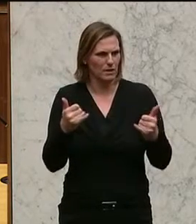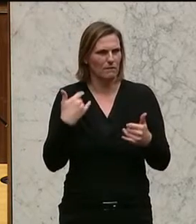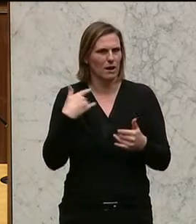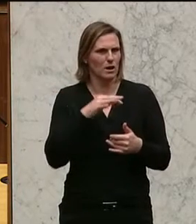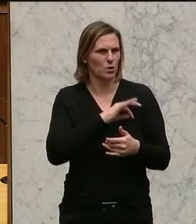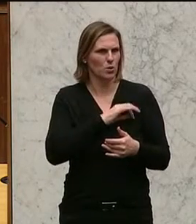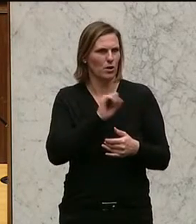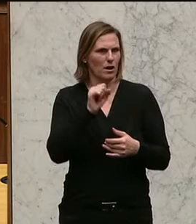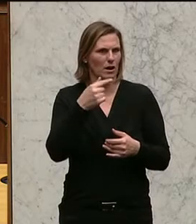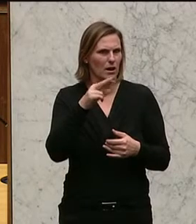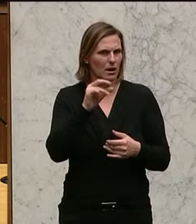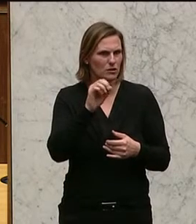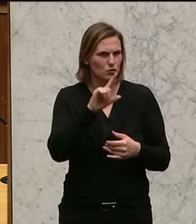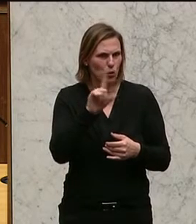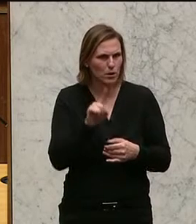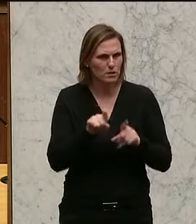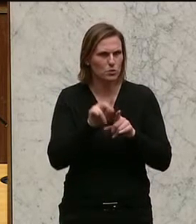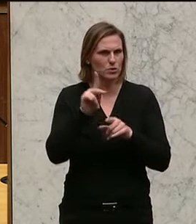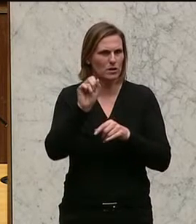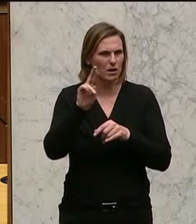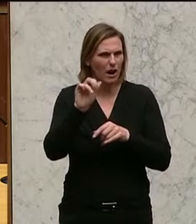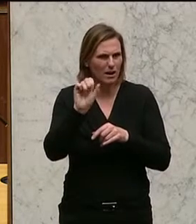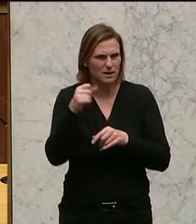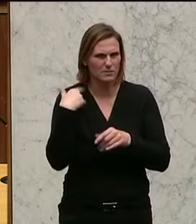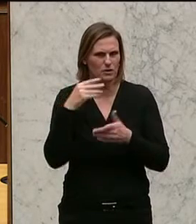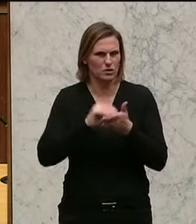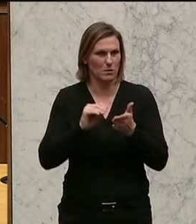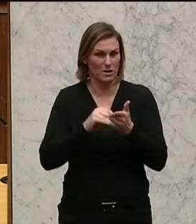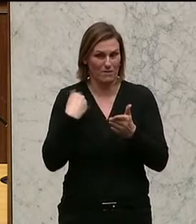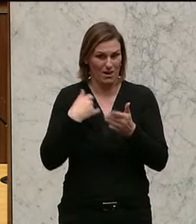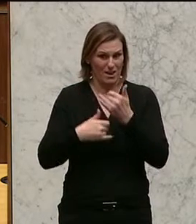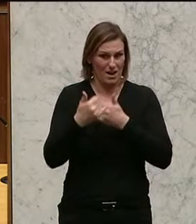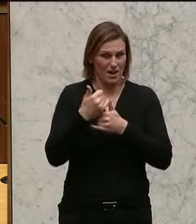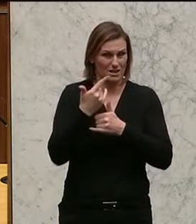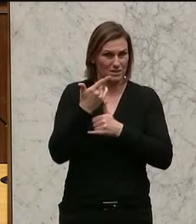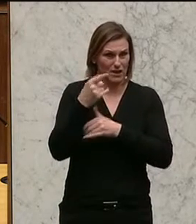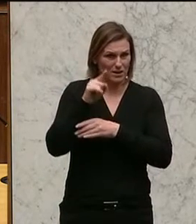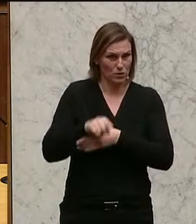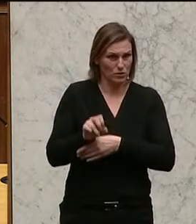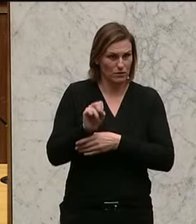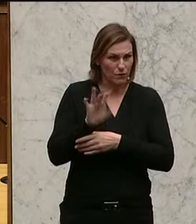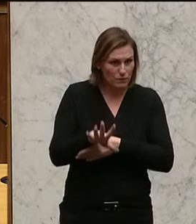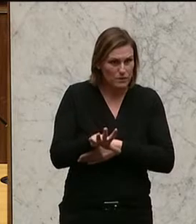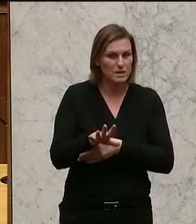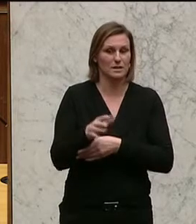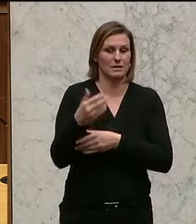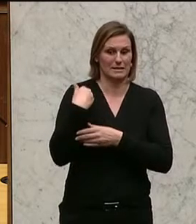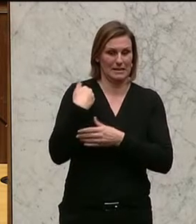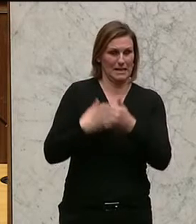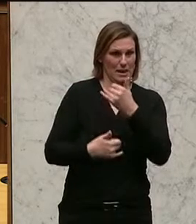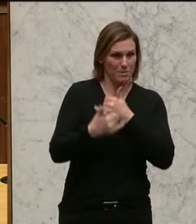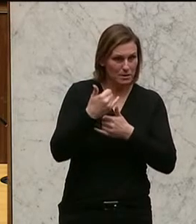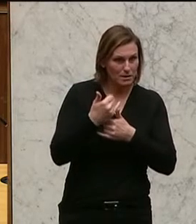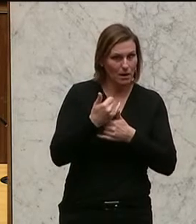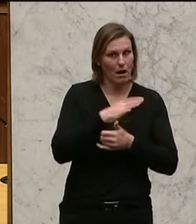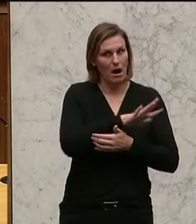oder meinetwegen vom Ottmar Karas geschrieben wurde. Das Jahr 2015 war das Jahr, das Jahr, wo uns allen, ausgenommen vielleicht